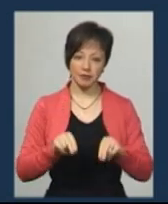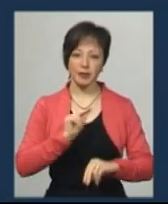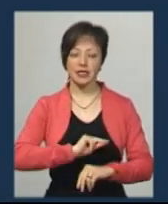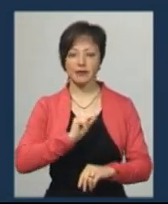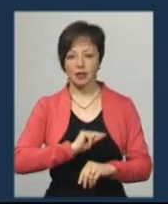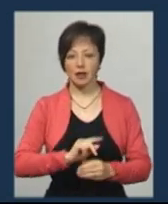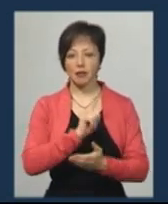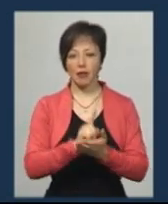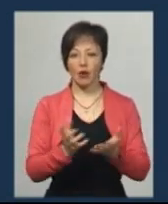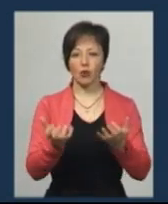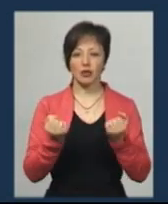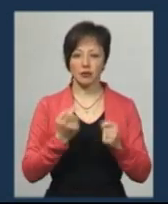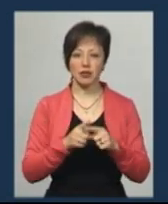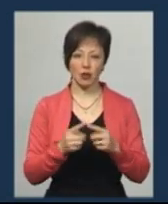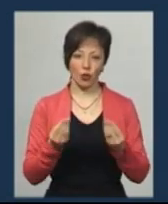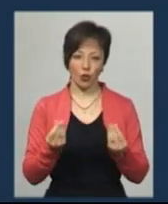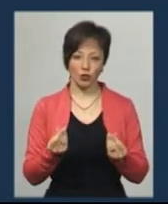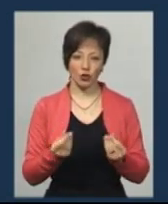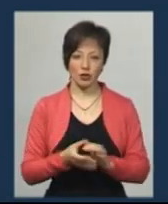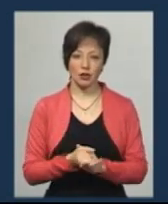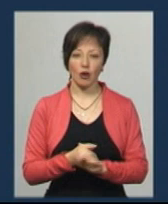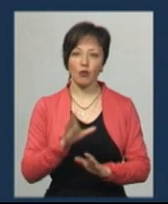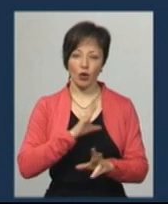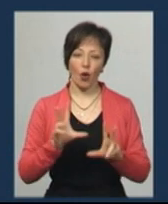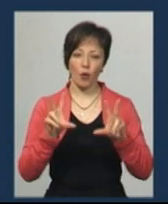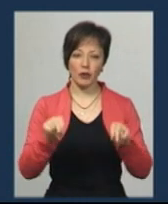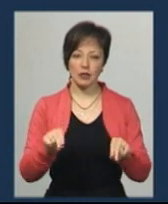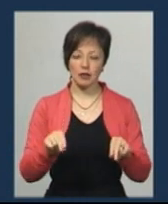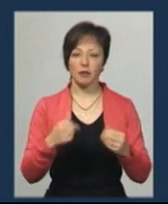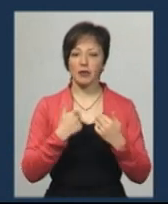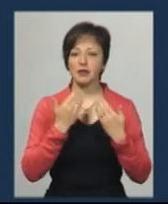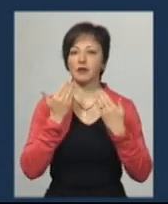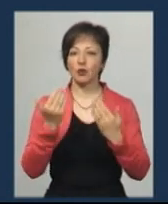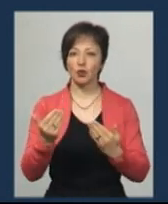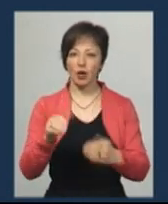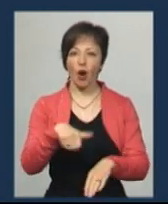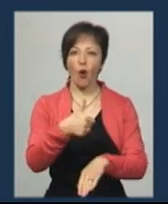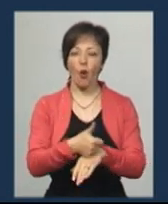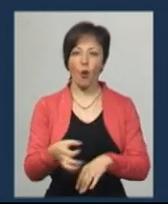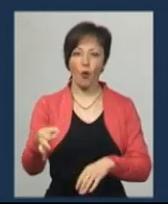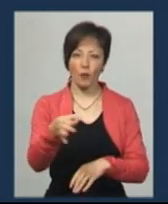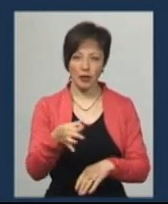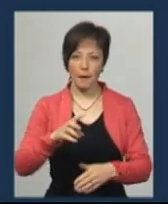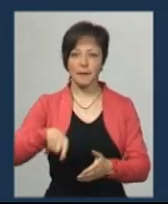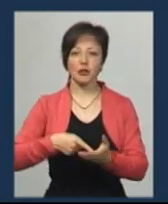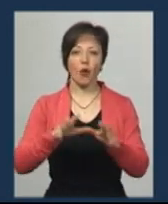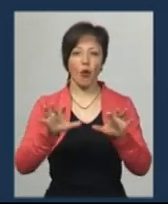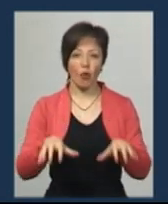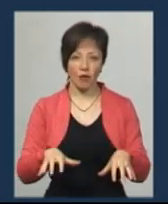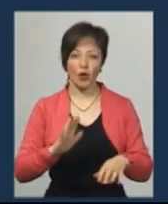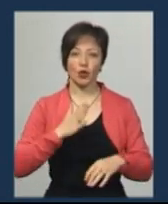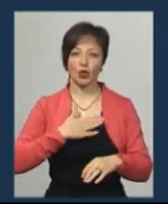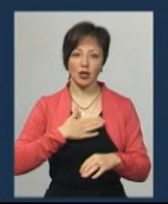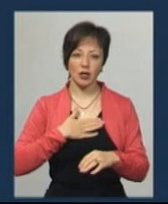медичні мають отримати ці кошти, які їм були обіцяні. Ми звернулися і до губернатора, і до міського голови, і до наших